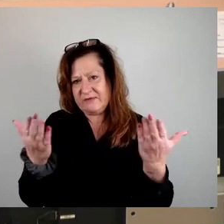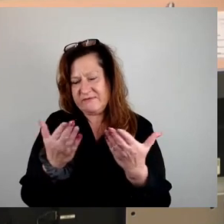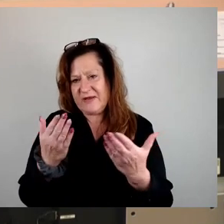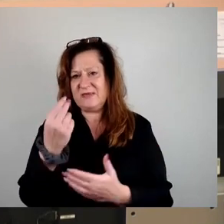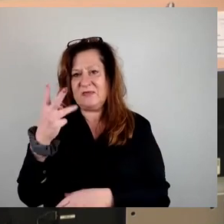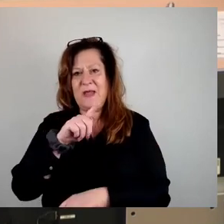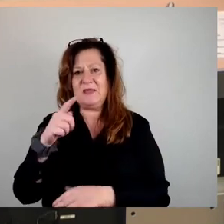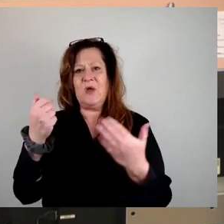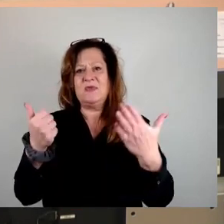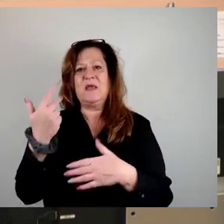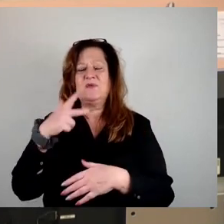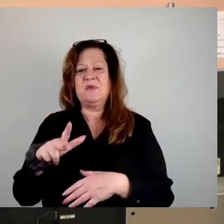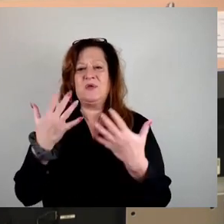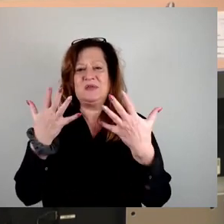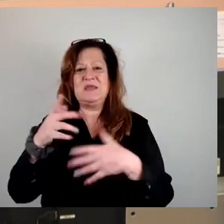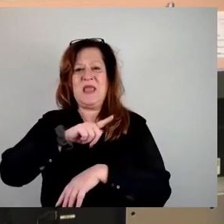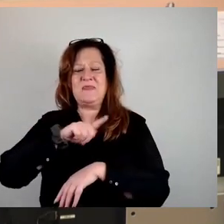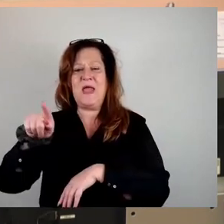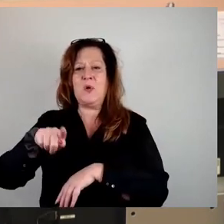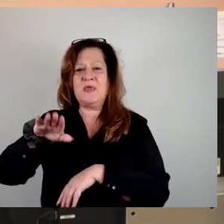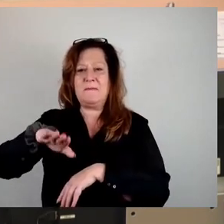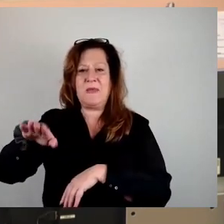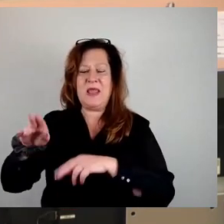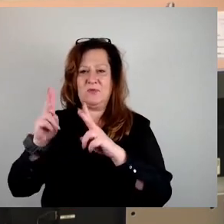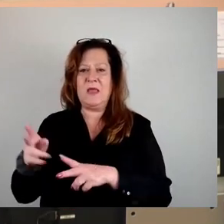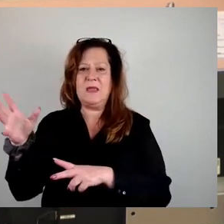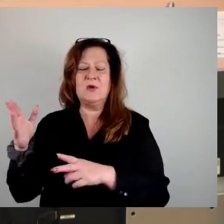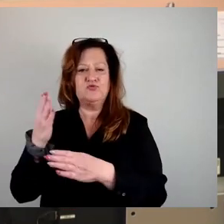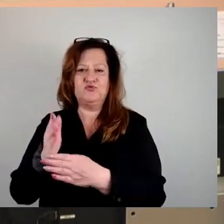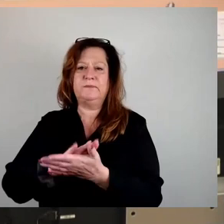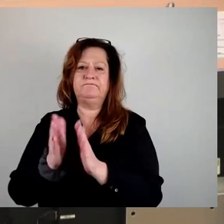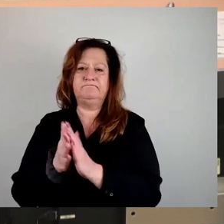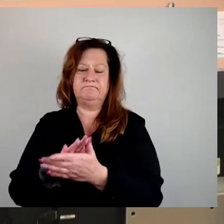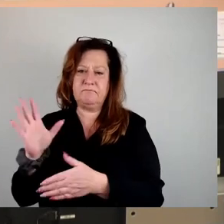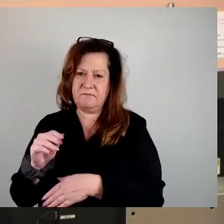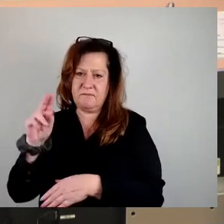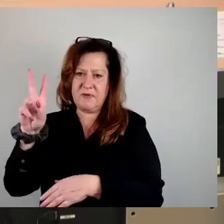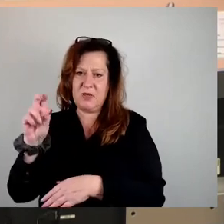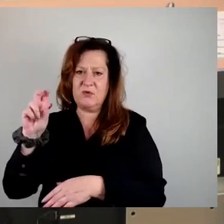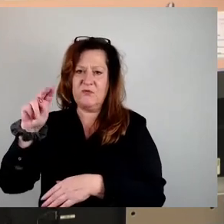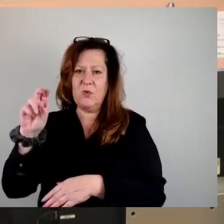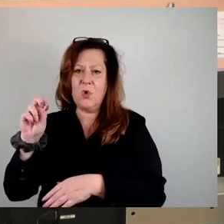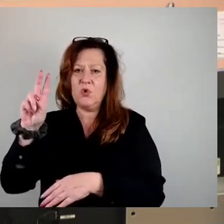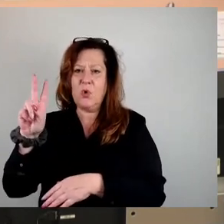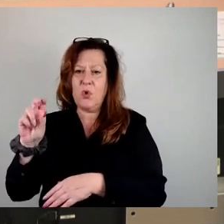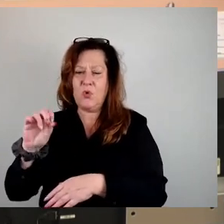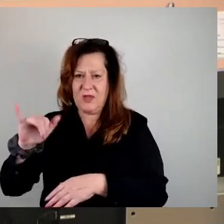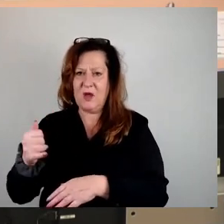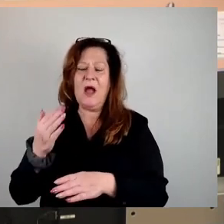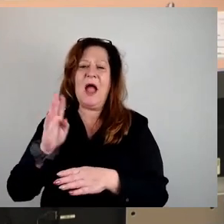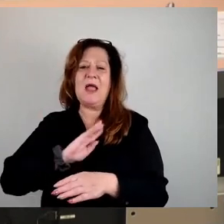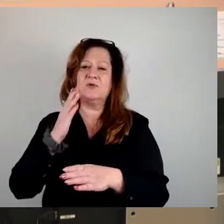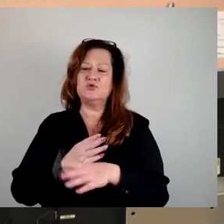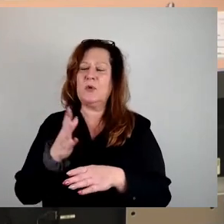Belegungsrechte, die mit der Bonovia vereinbart sind, auslaufen. Eigentlich haben wir uns mit unseren Konzepten vorgenommen, dass wir das bis dahin